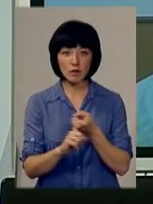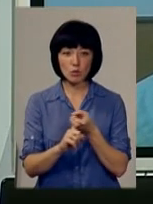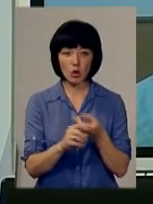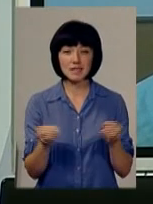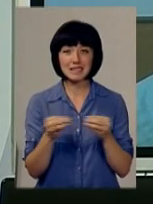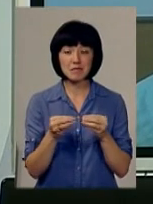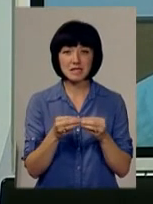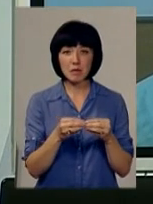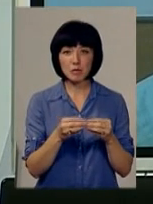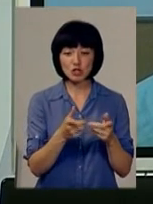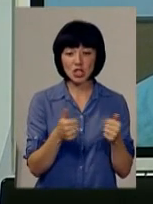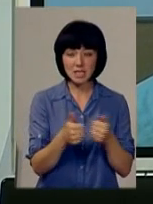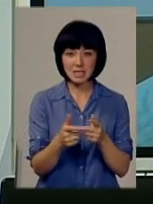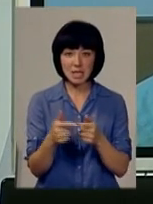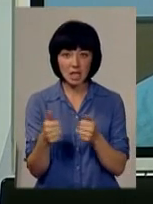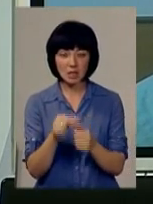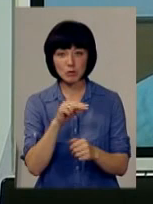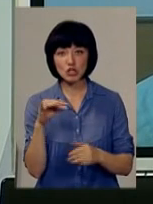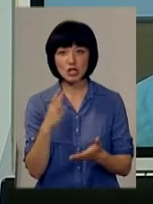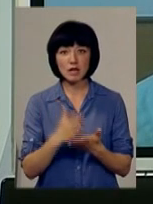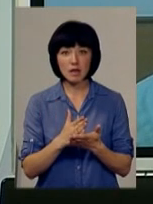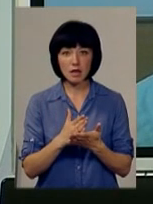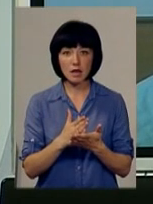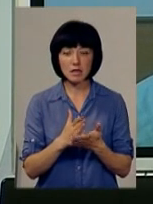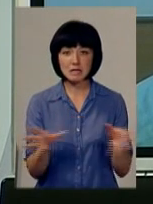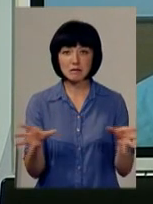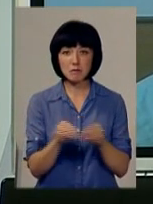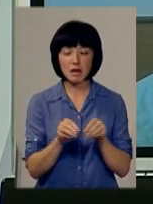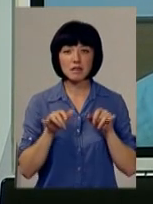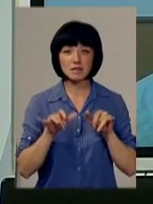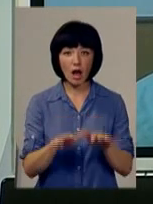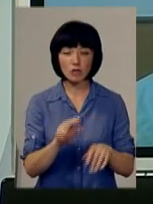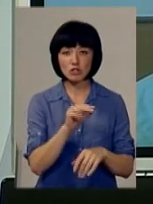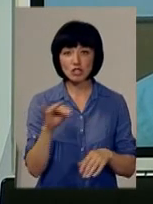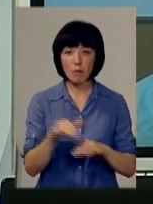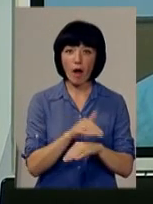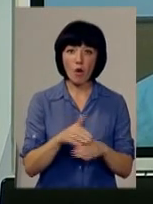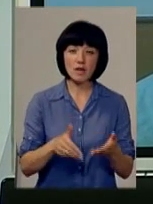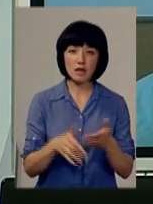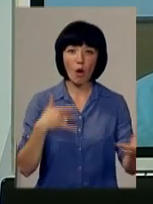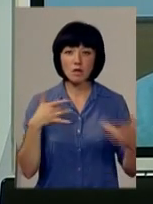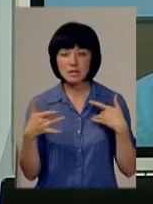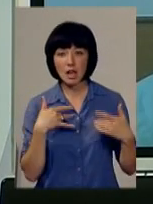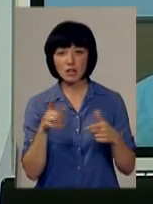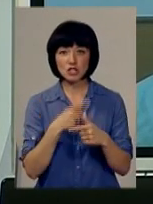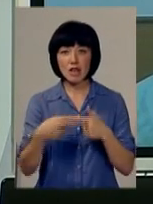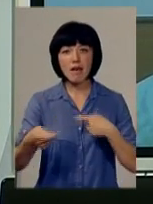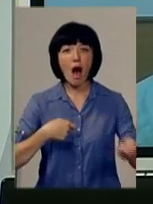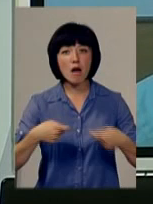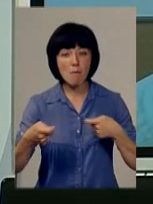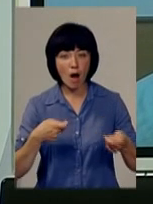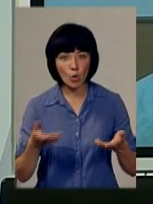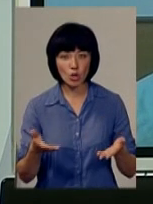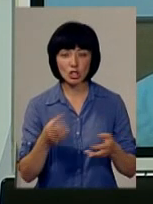з тими самими частинами, чи то є якісь спільні заходи, чи то благодійний концерт, чи то якийсь ярмарок, чи